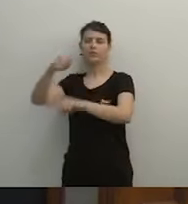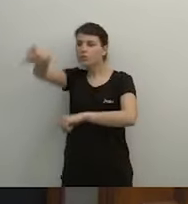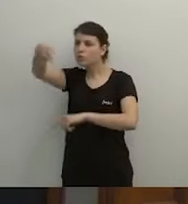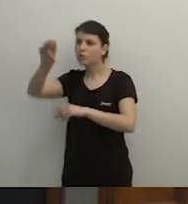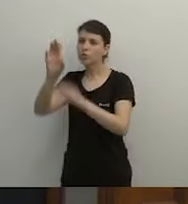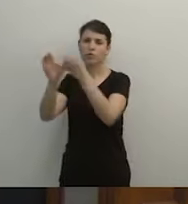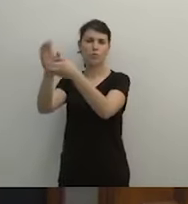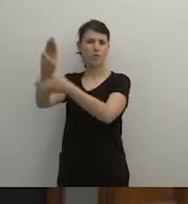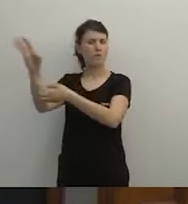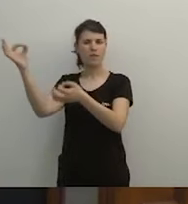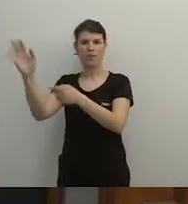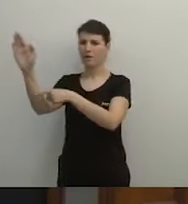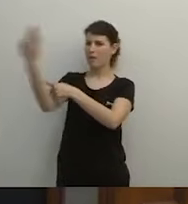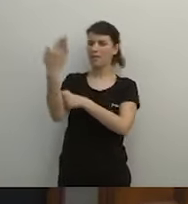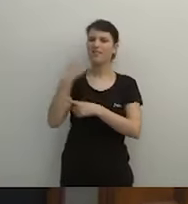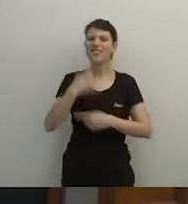tots junts,